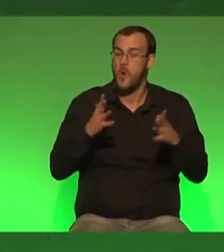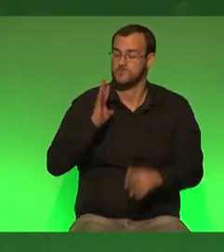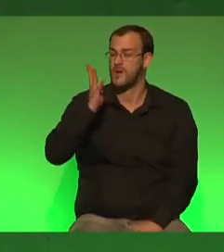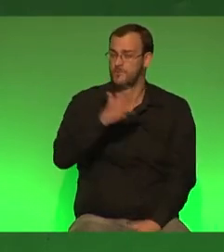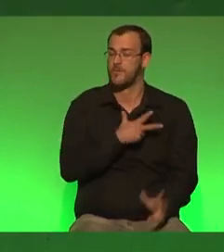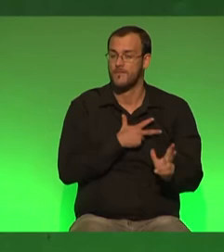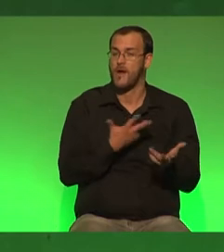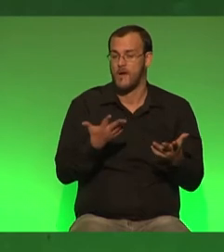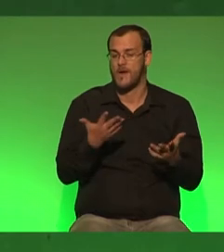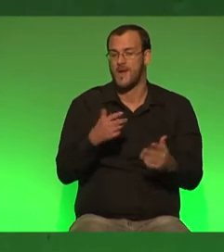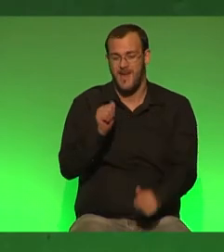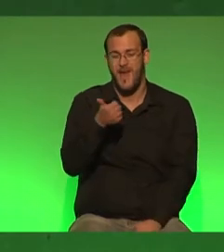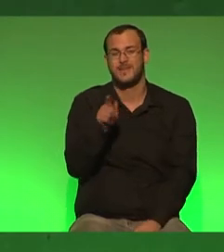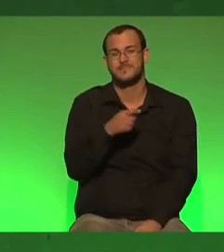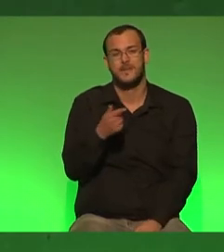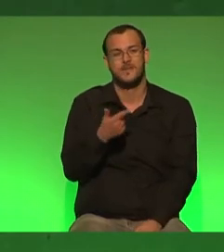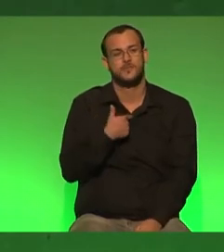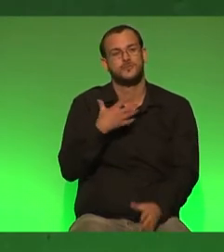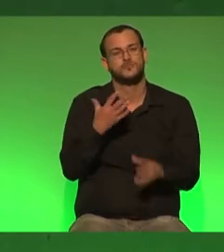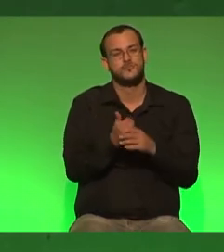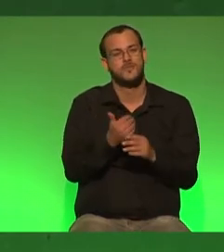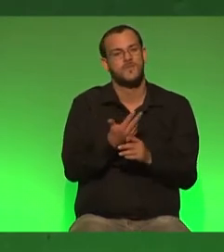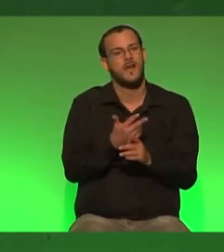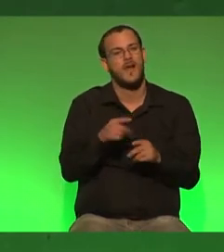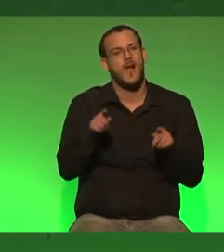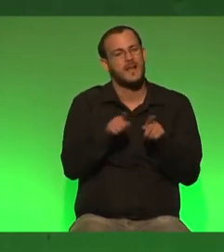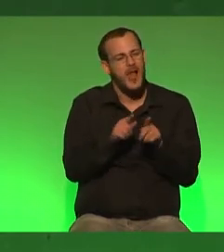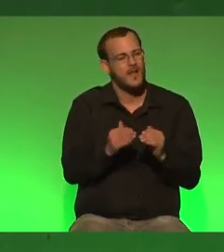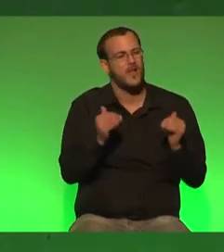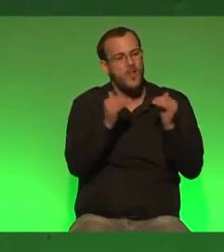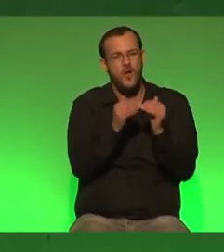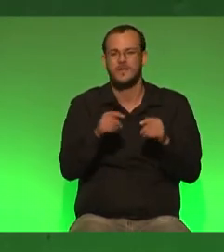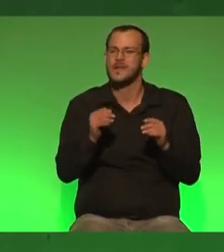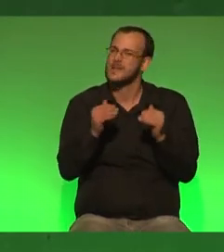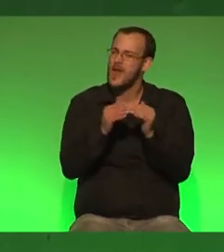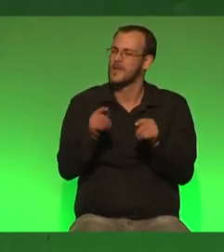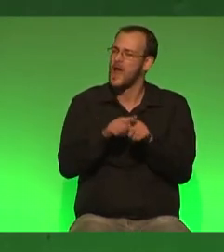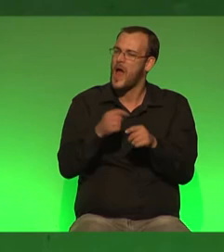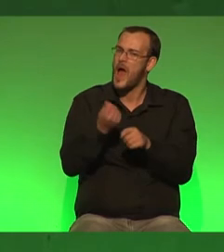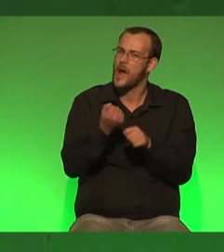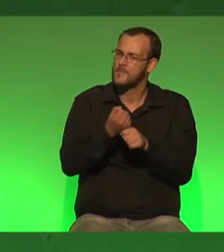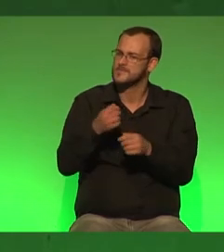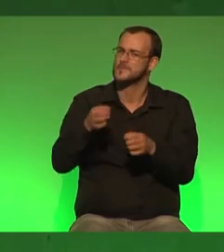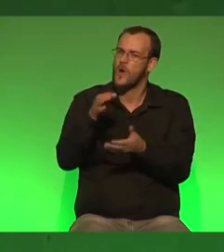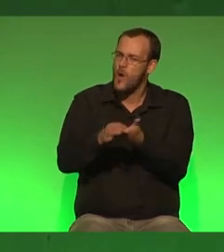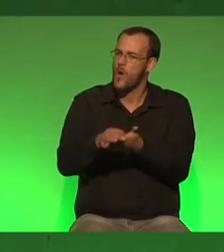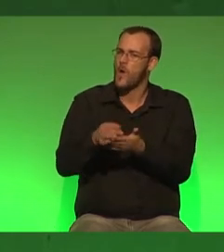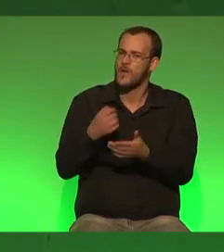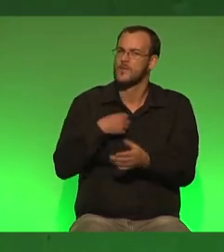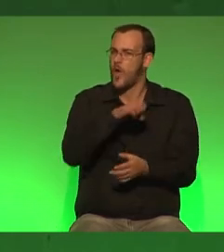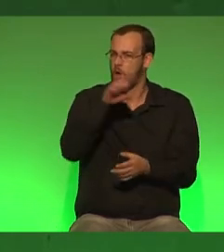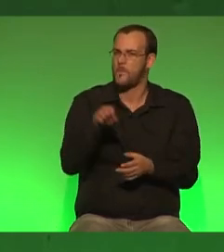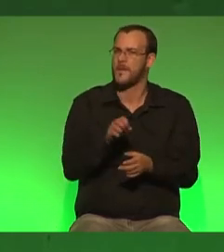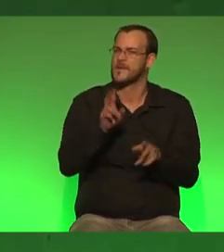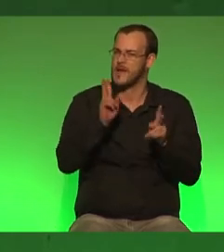Wir haben das erste Mal das Prinzip von gleicher Lohn für gleiche Arbeit am gleichen Arbeitsort in europäischem Recht verankern